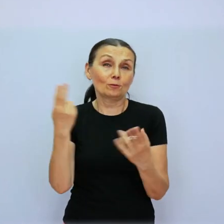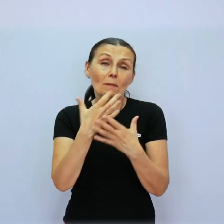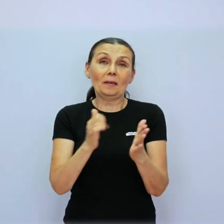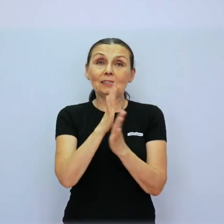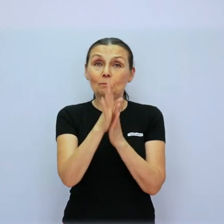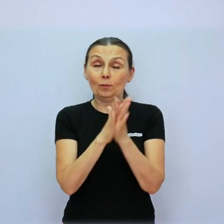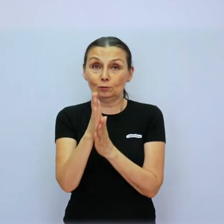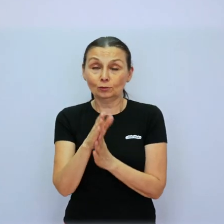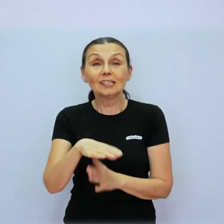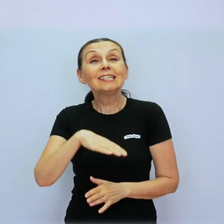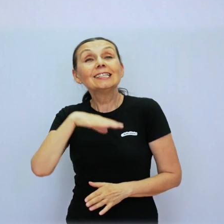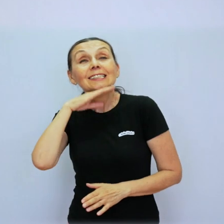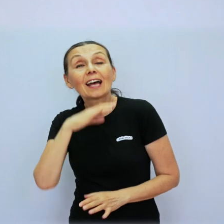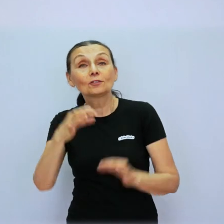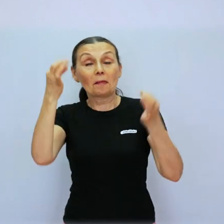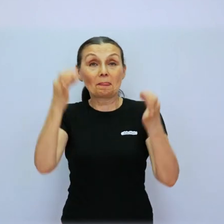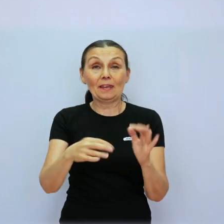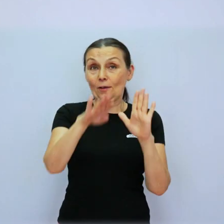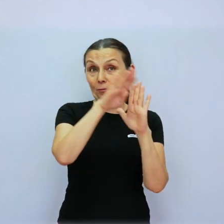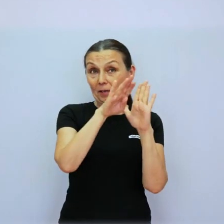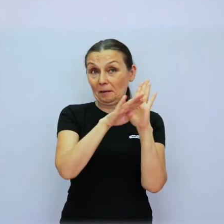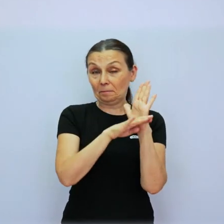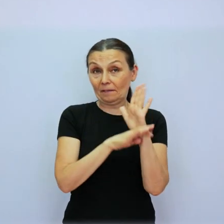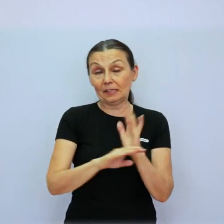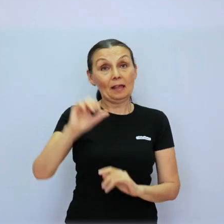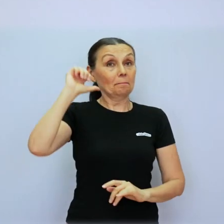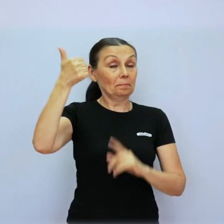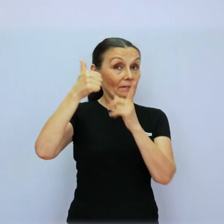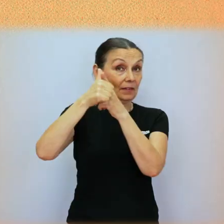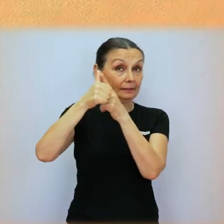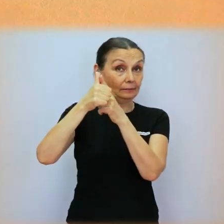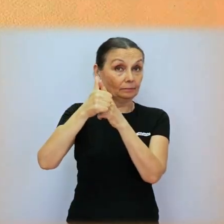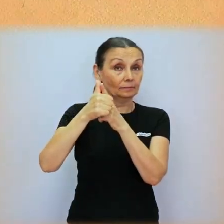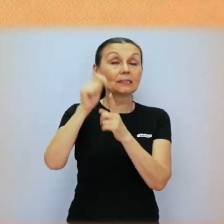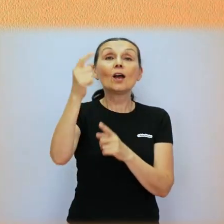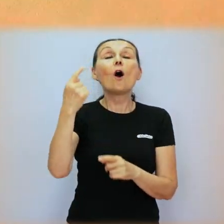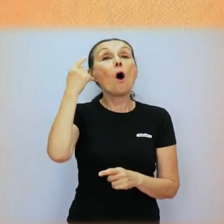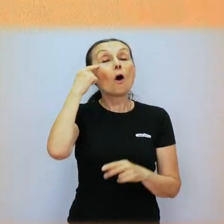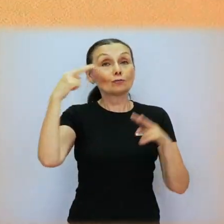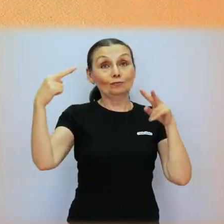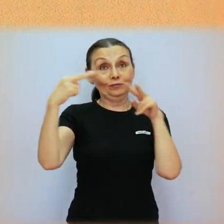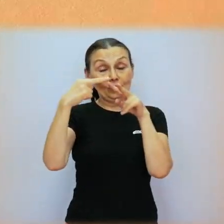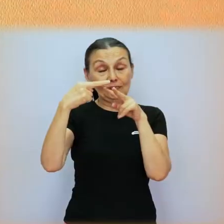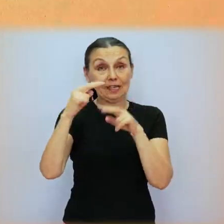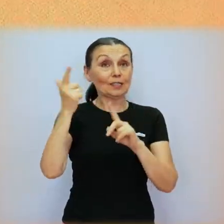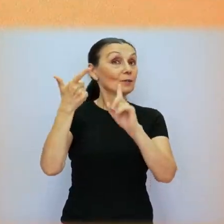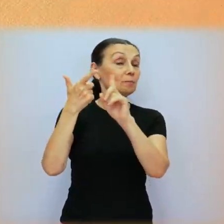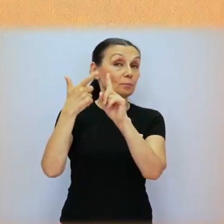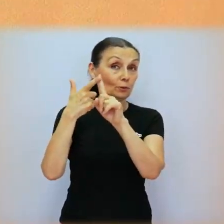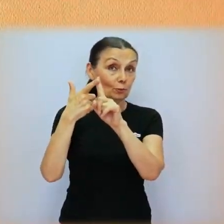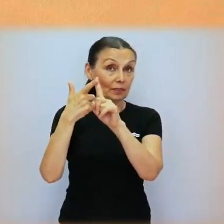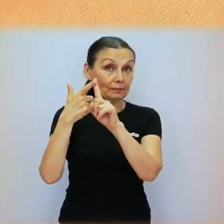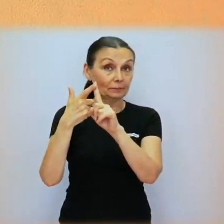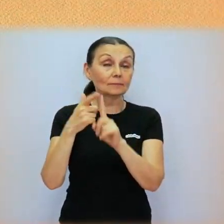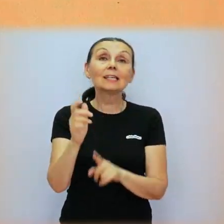porozumieť aj bez posunkov. Stačí dodržať jednoduché pravidlá. Po prvé, udržiavajte očný